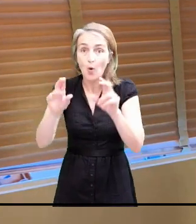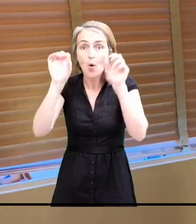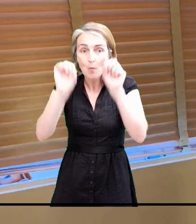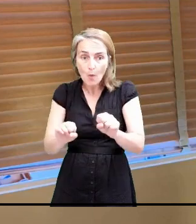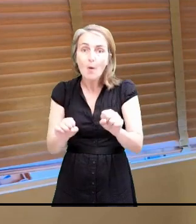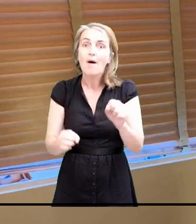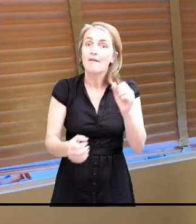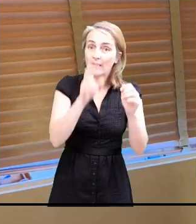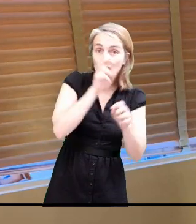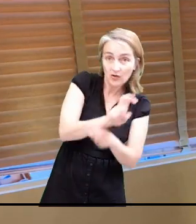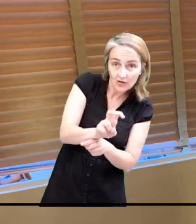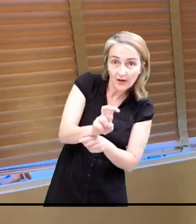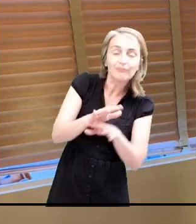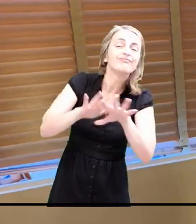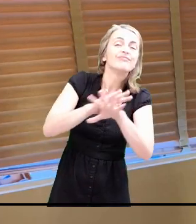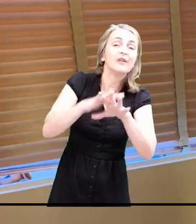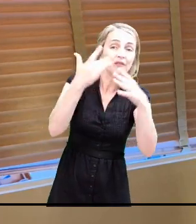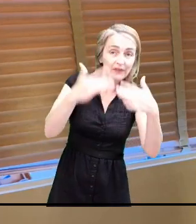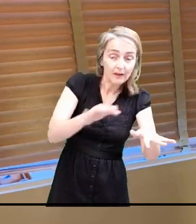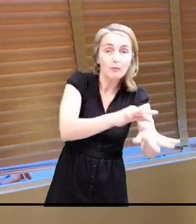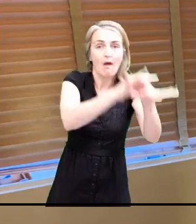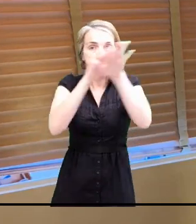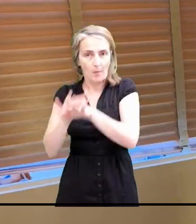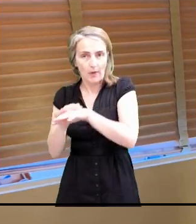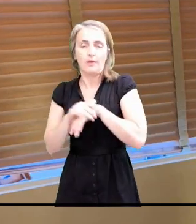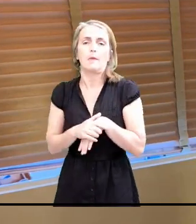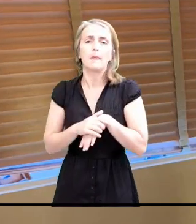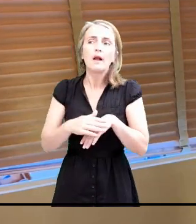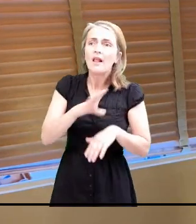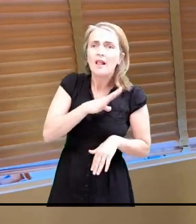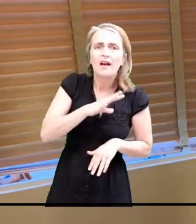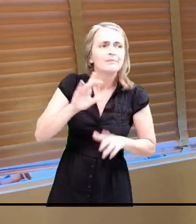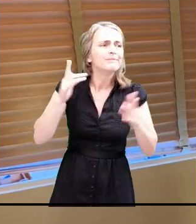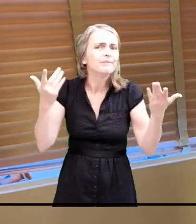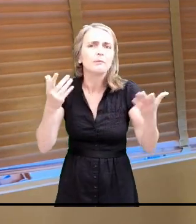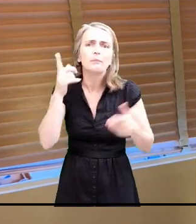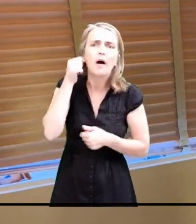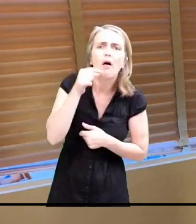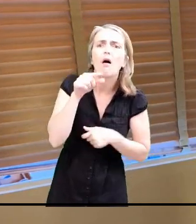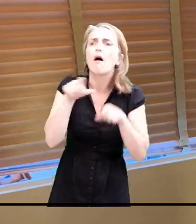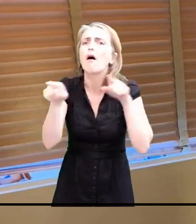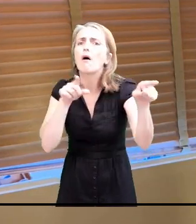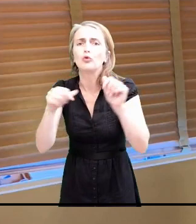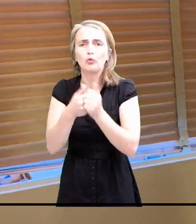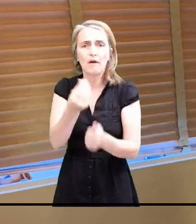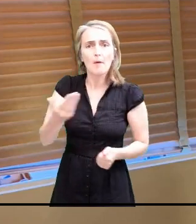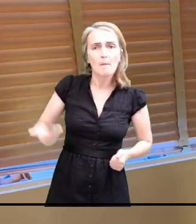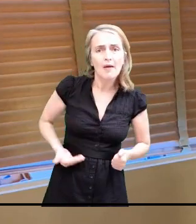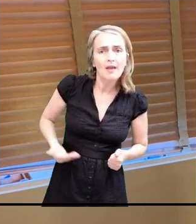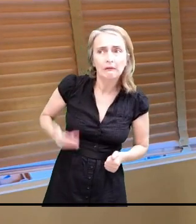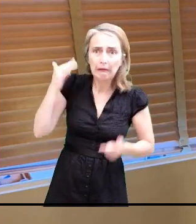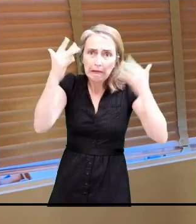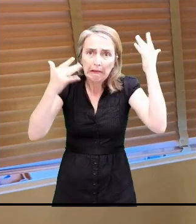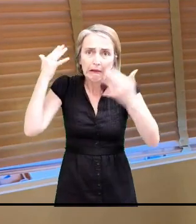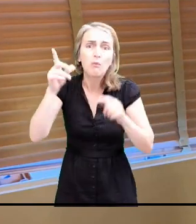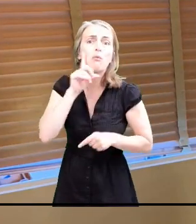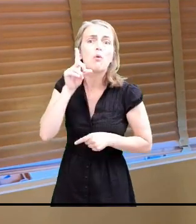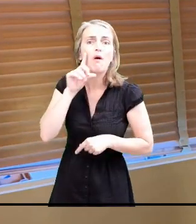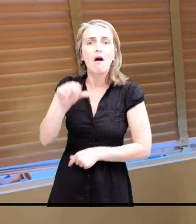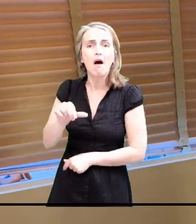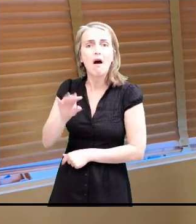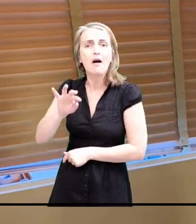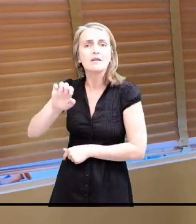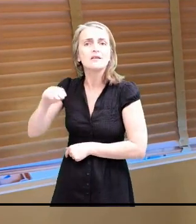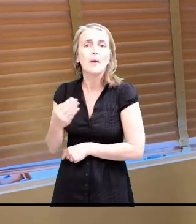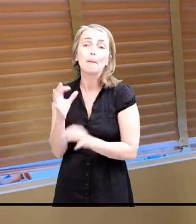On ouvre cette possibilité. Et pour les maternelles, beaucoup de papas et de mamans étaient inquiets parce que les ADSEM, ces deuxièmes mamans qui